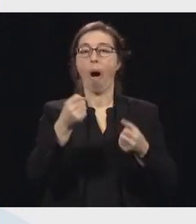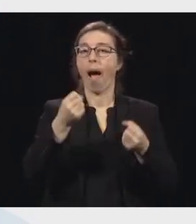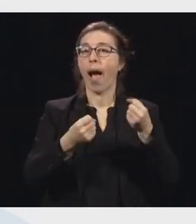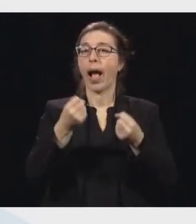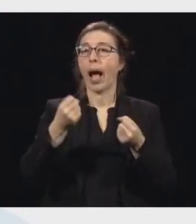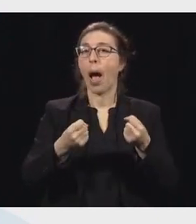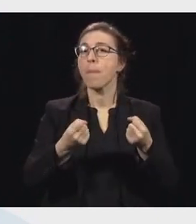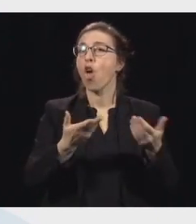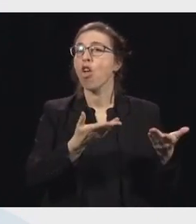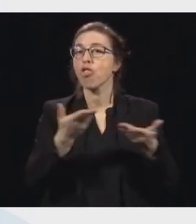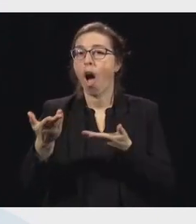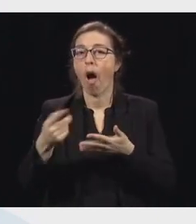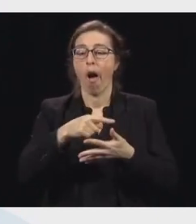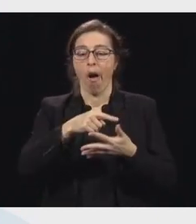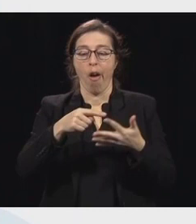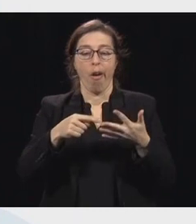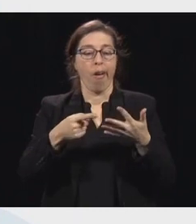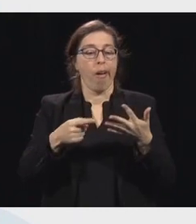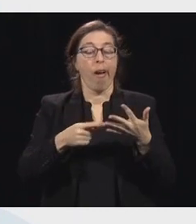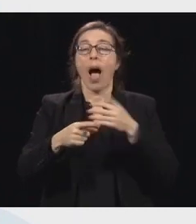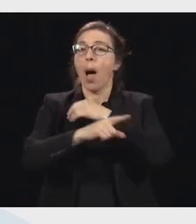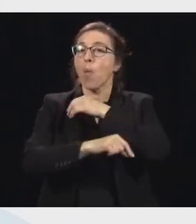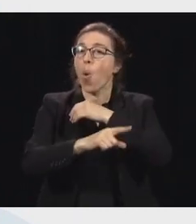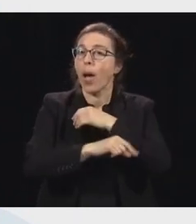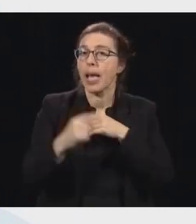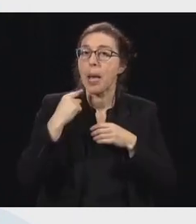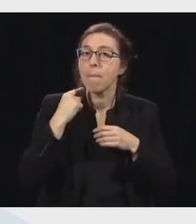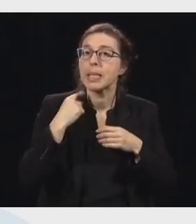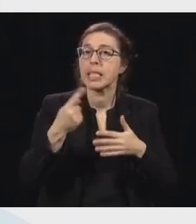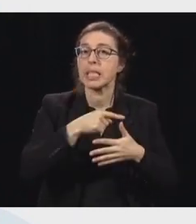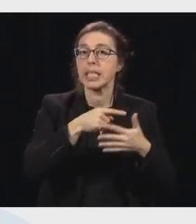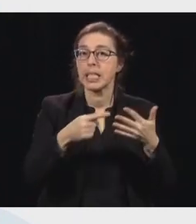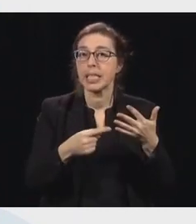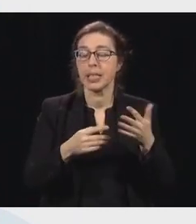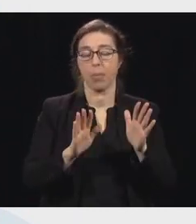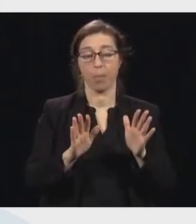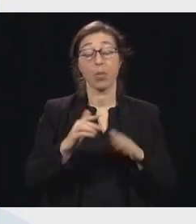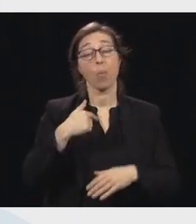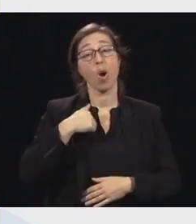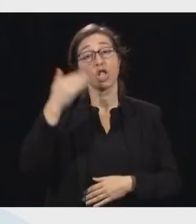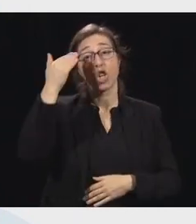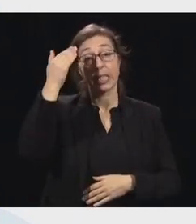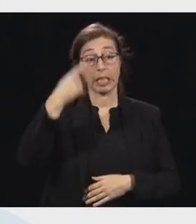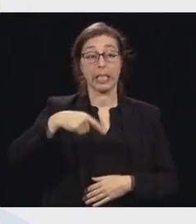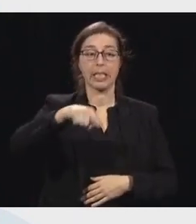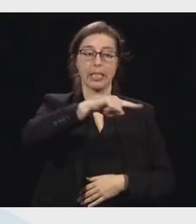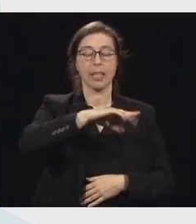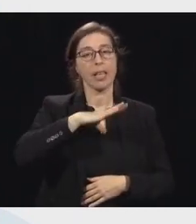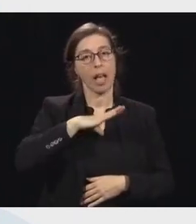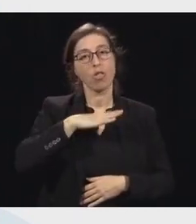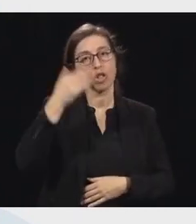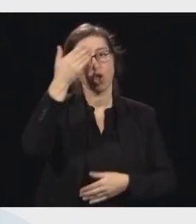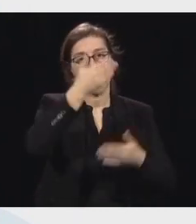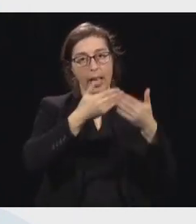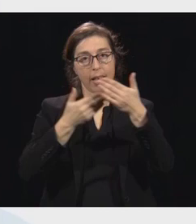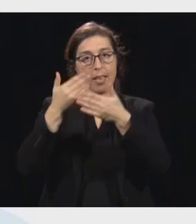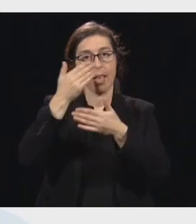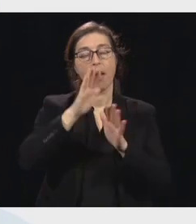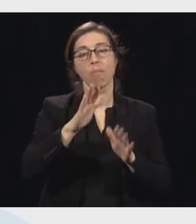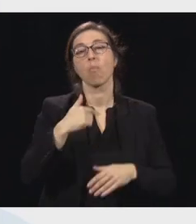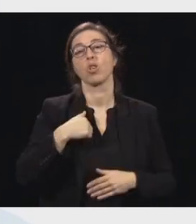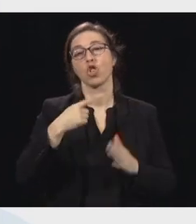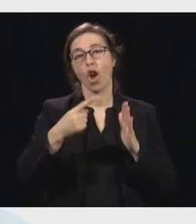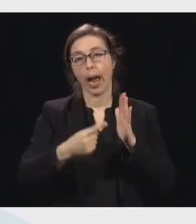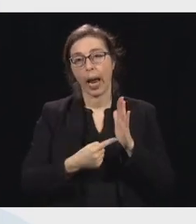dans les épiceries. Je comprends qu'il des gens qui peuvent être inquiets. On répète les consignes du docteur Arruda.